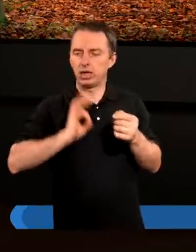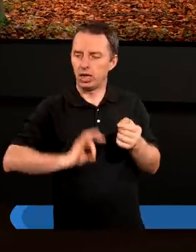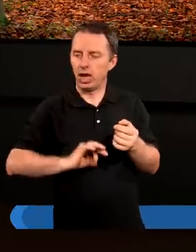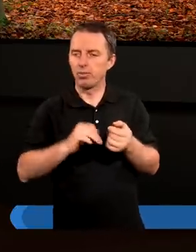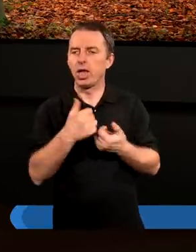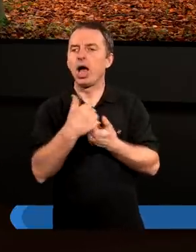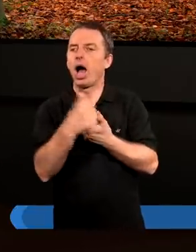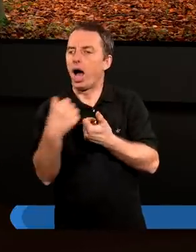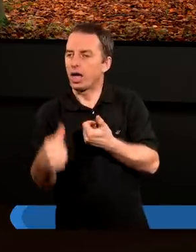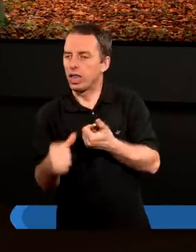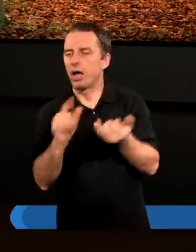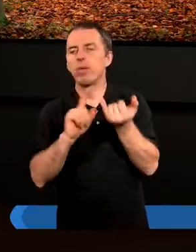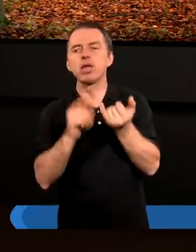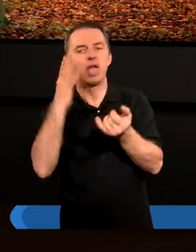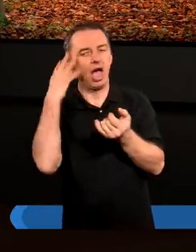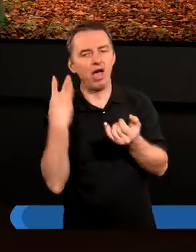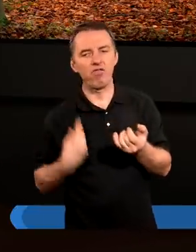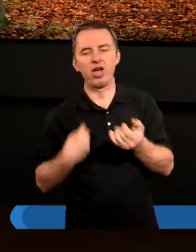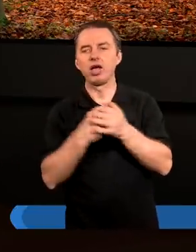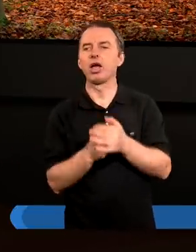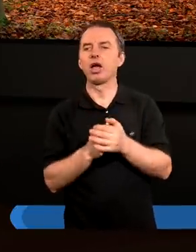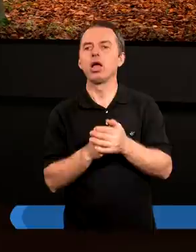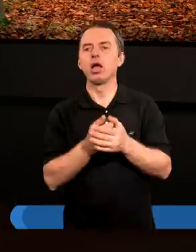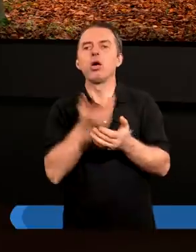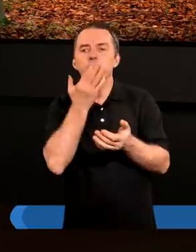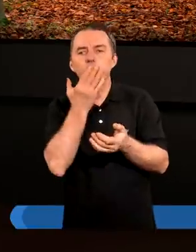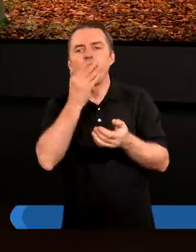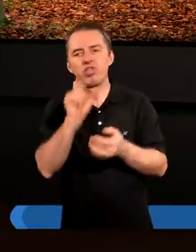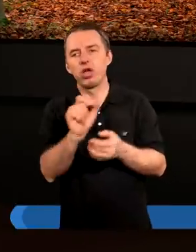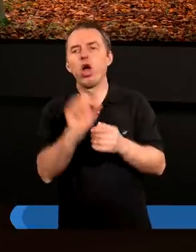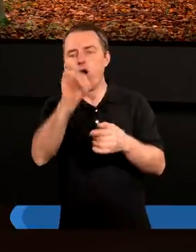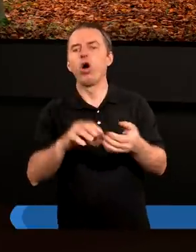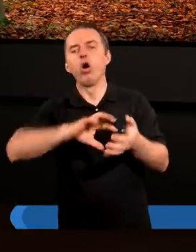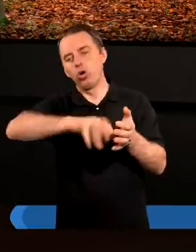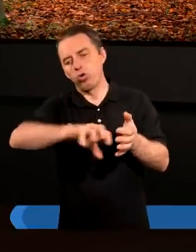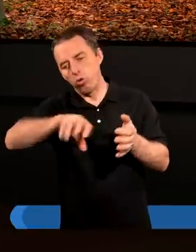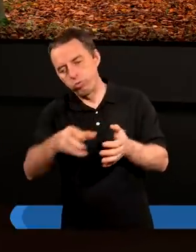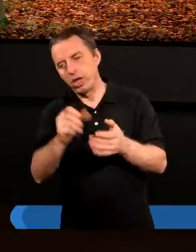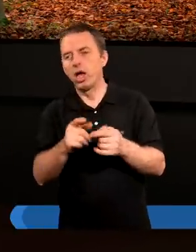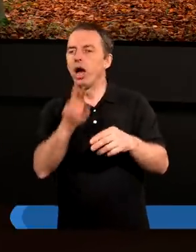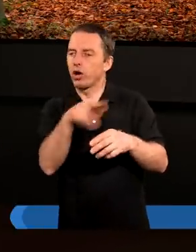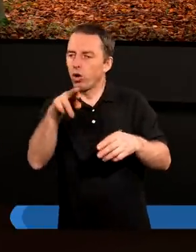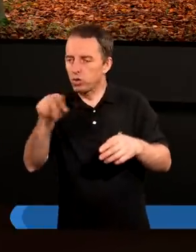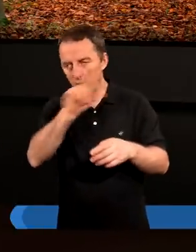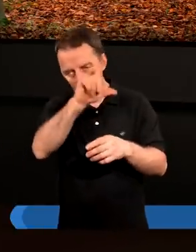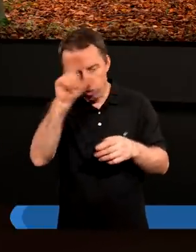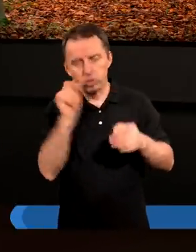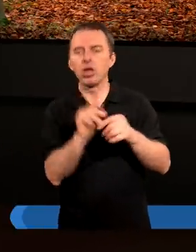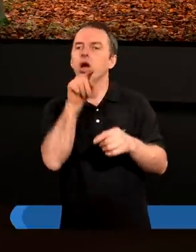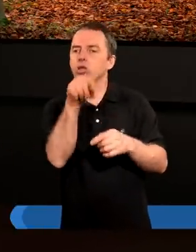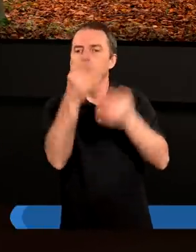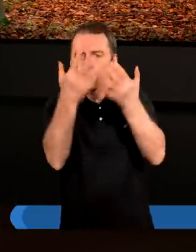Adama i Ewy, mówiąc o gatunku, o rodzaju ludzkim, to